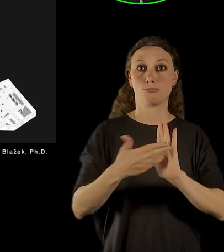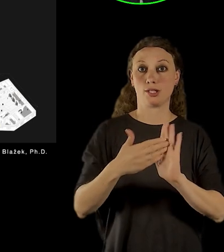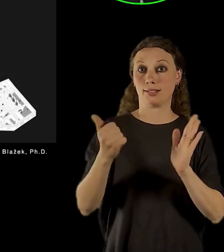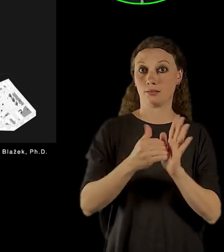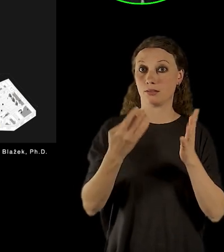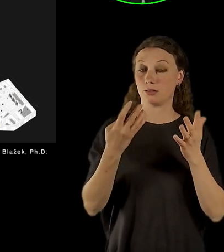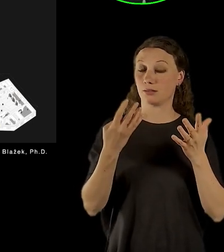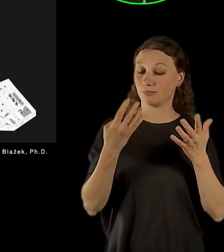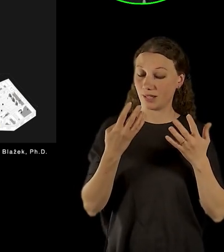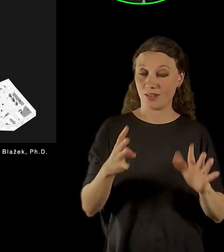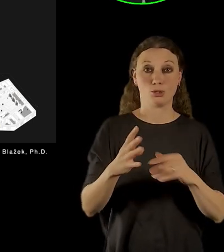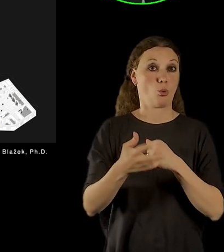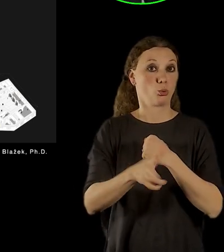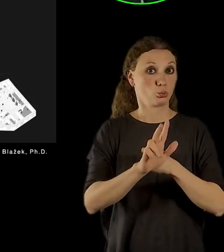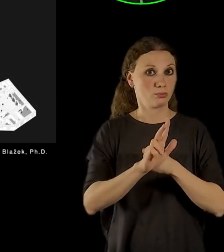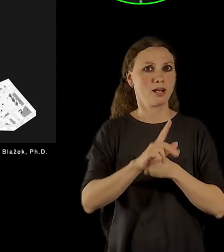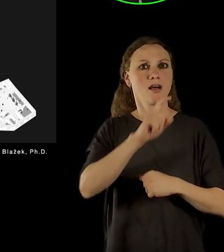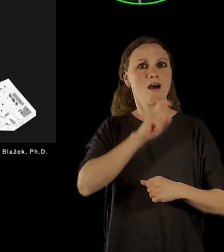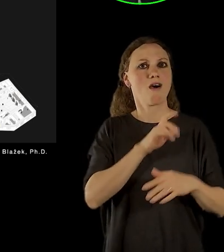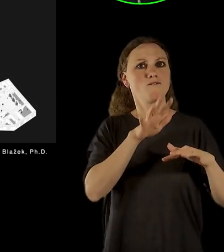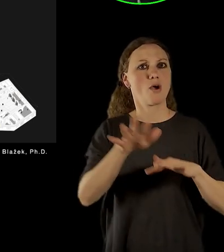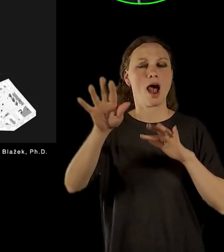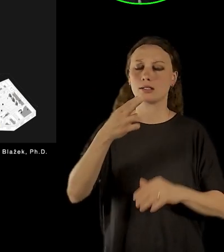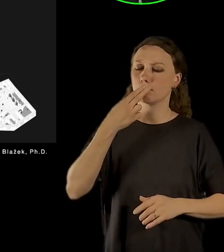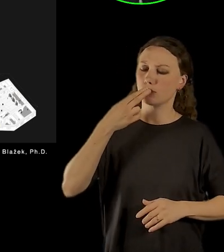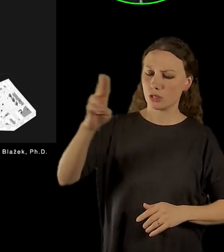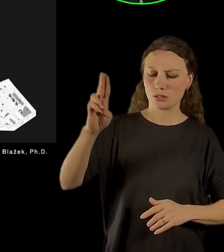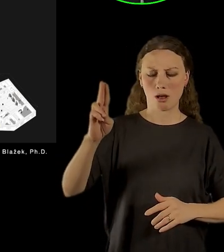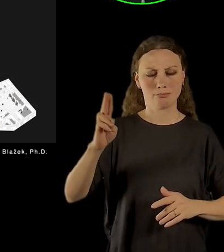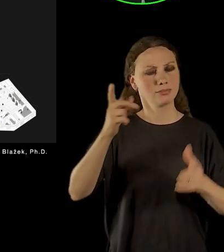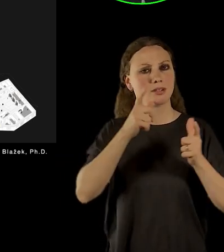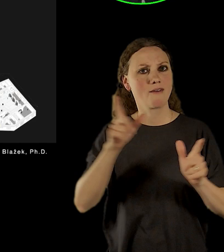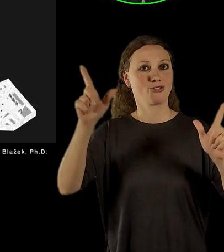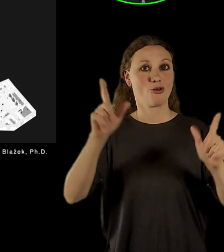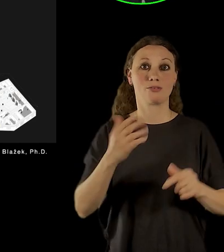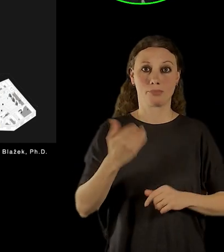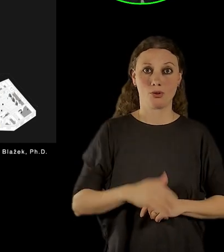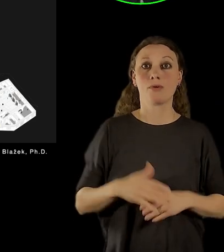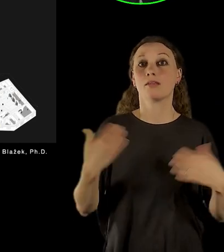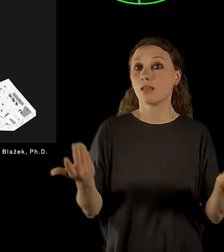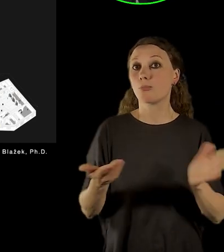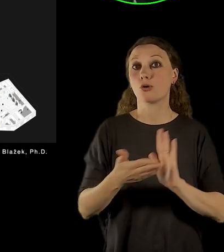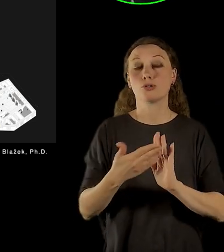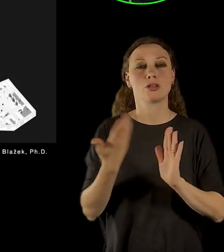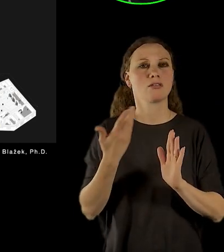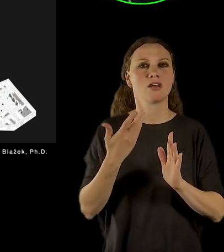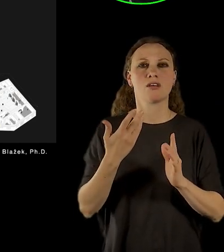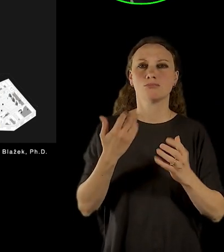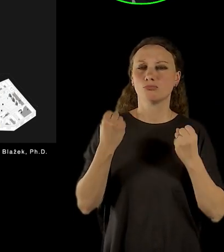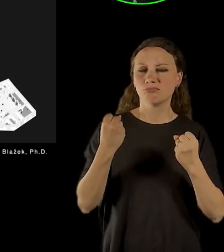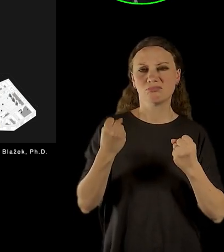manifestace, připomenu jednu z manifestací, jednu z největších, která se odehrála po atentátu na Heidricha,